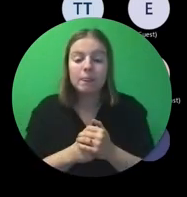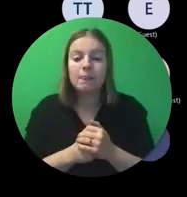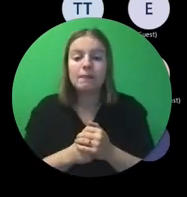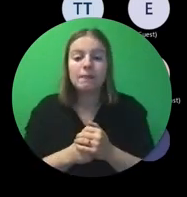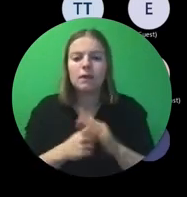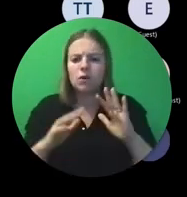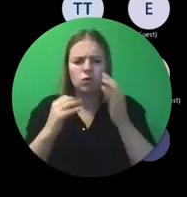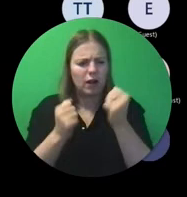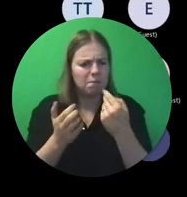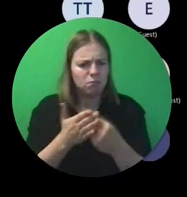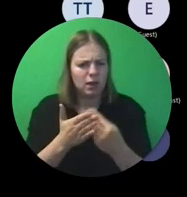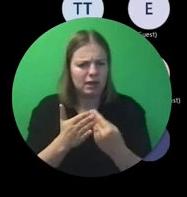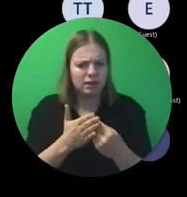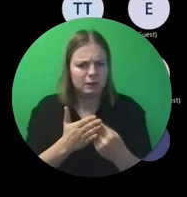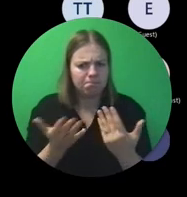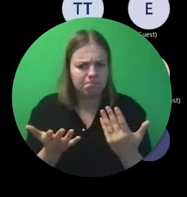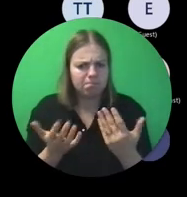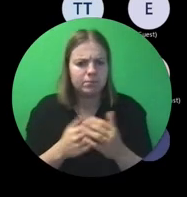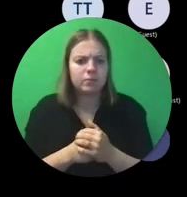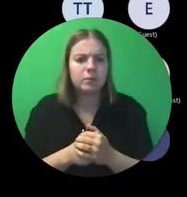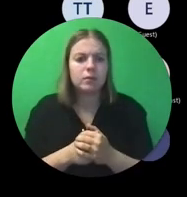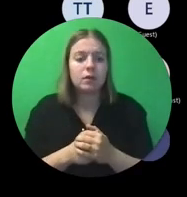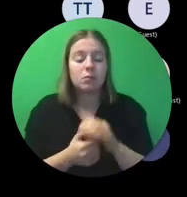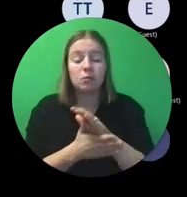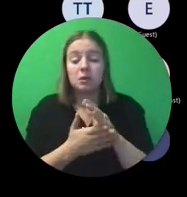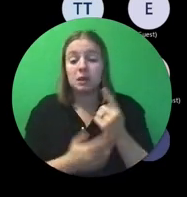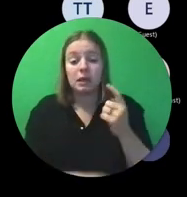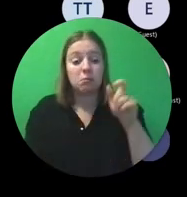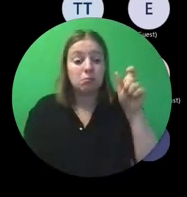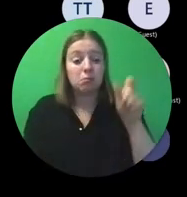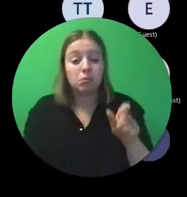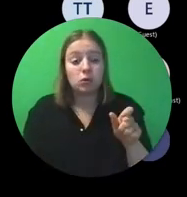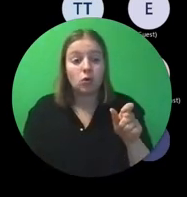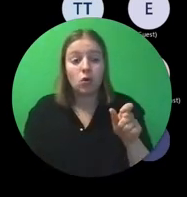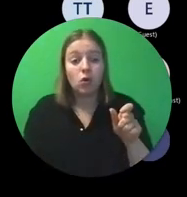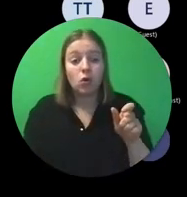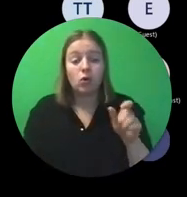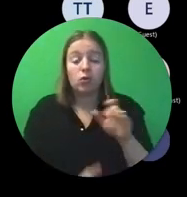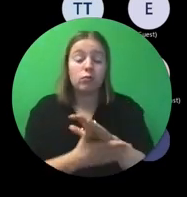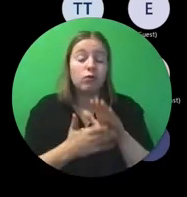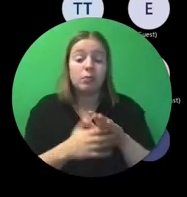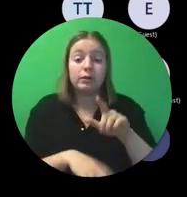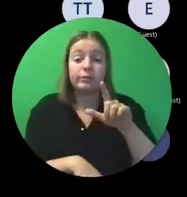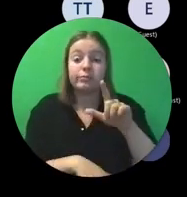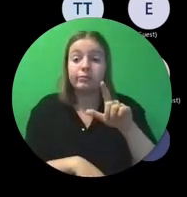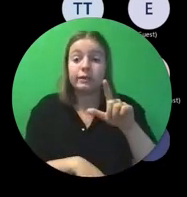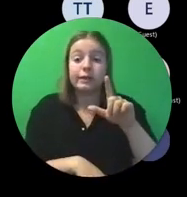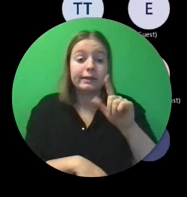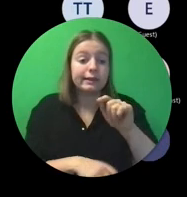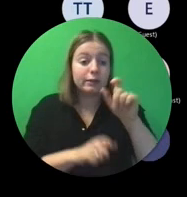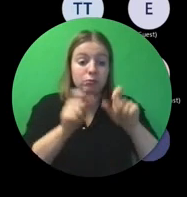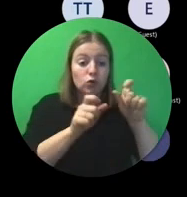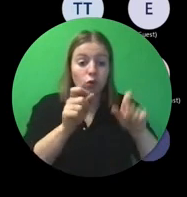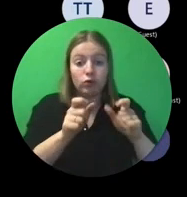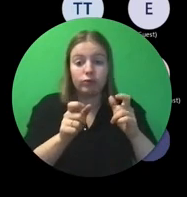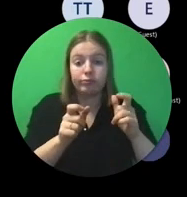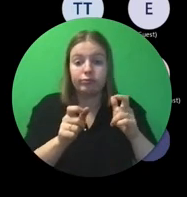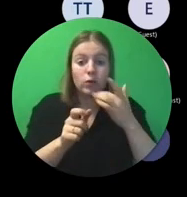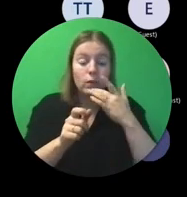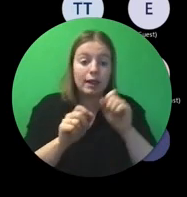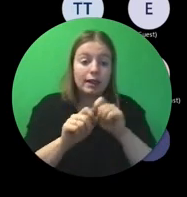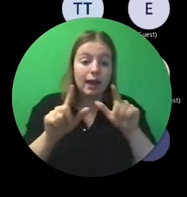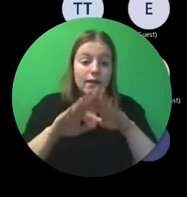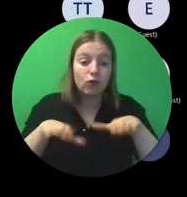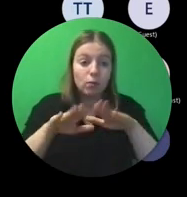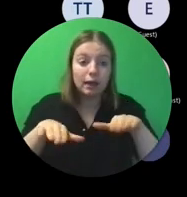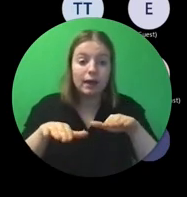Hoe bewijs je dat? Persoon X, of je neemt dat je voor een tiental mensen taalvoorbereiding voorzien hebt. Ja, dan moet je aantonen dat een